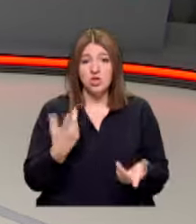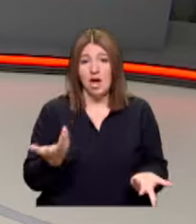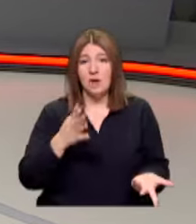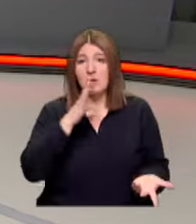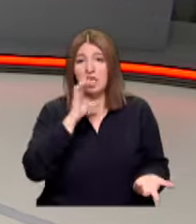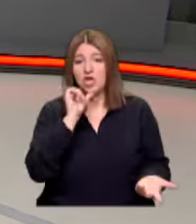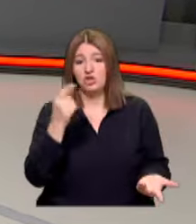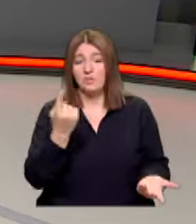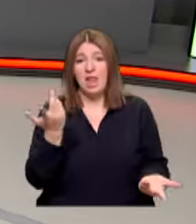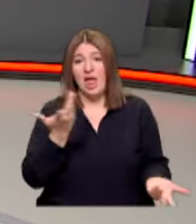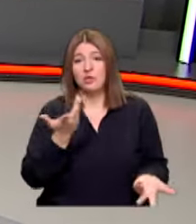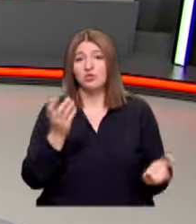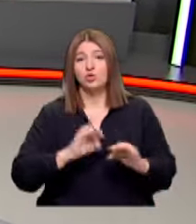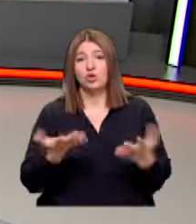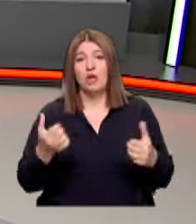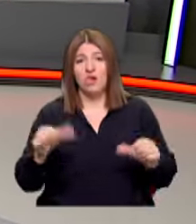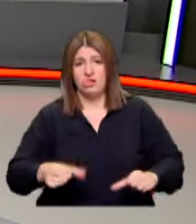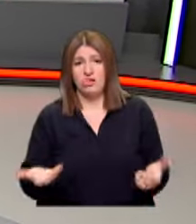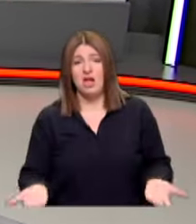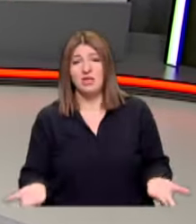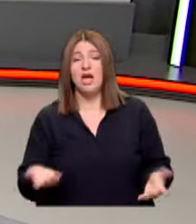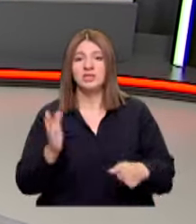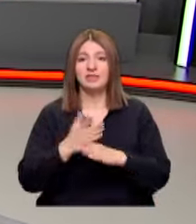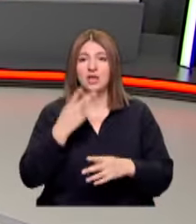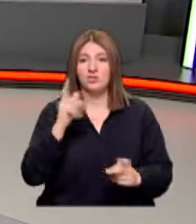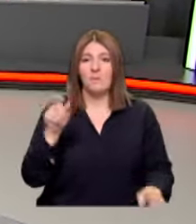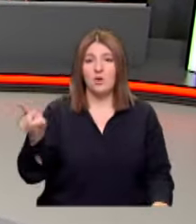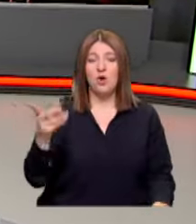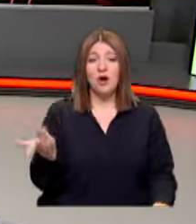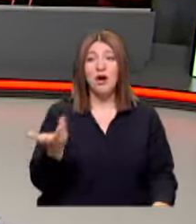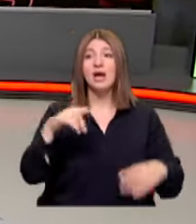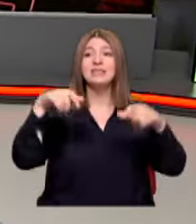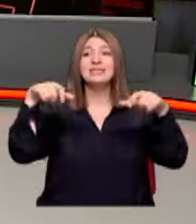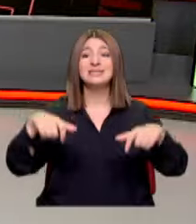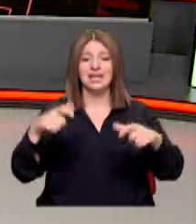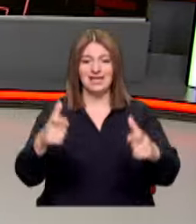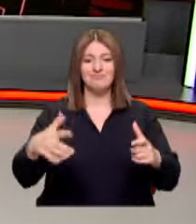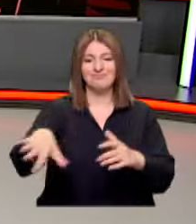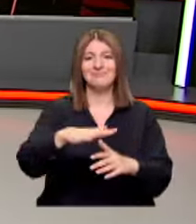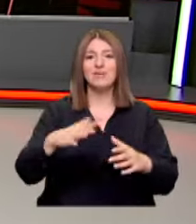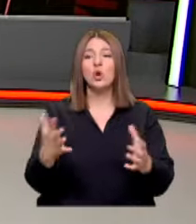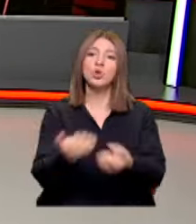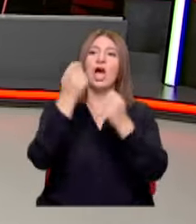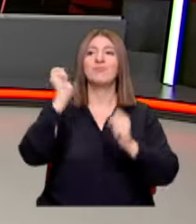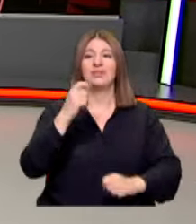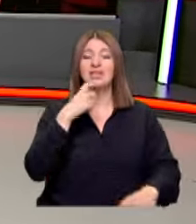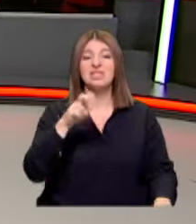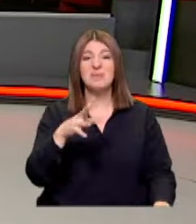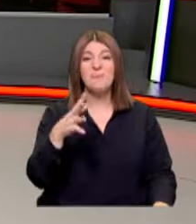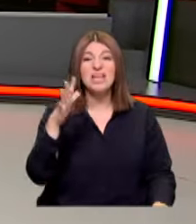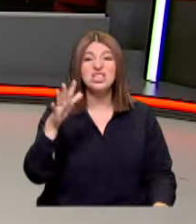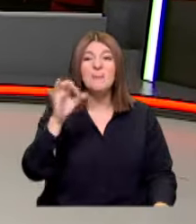Hiçbirini daha henüz halledemedi ya İşte sebebini açıklıyor Semtleri kurtaracağız dediler 85